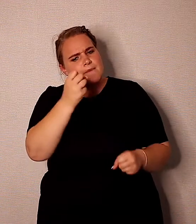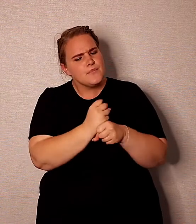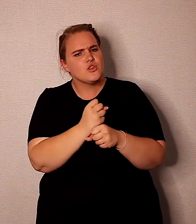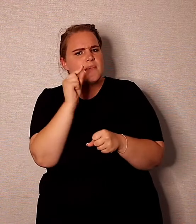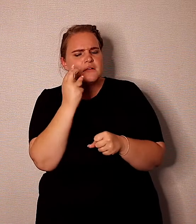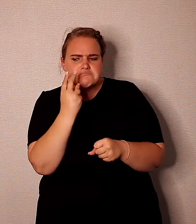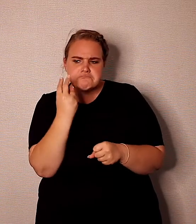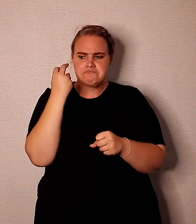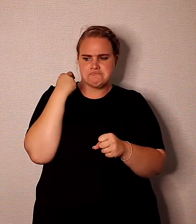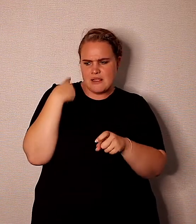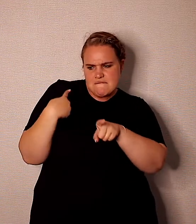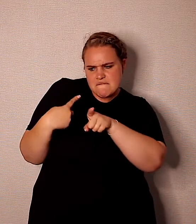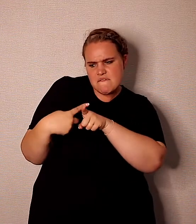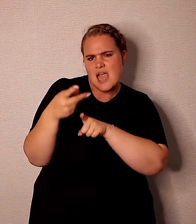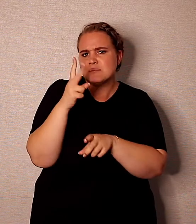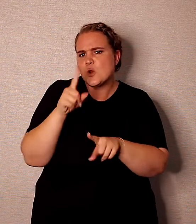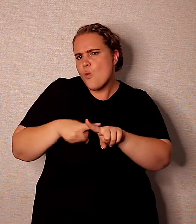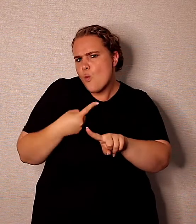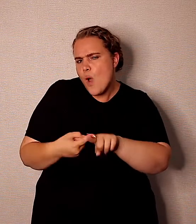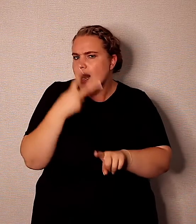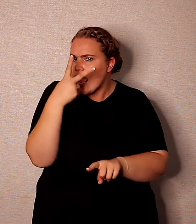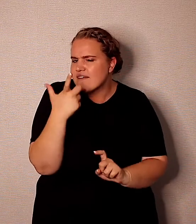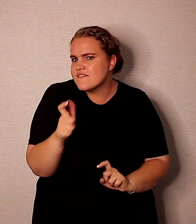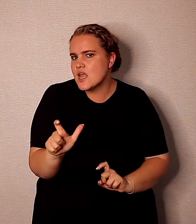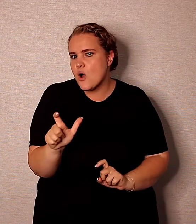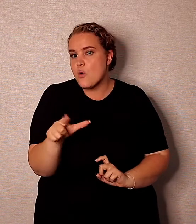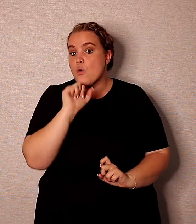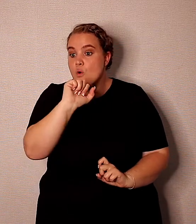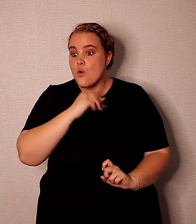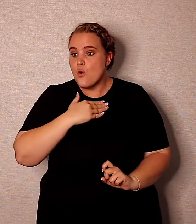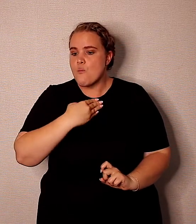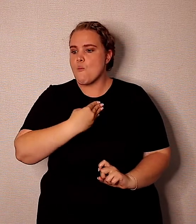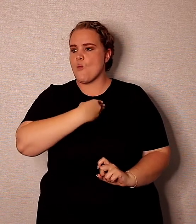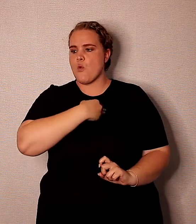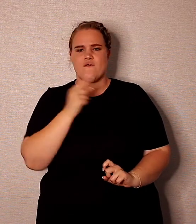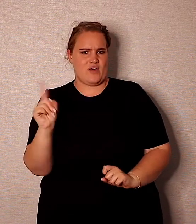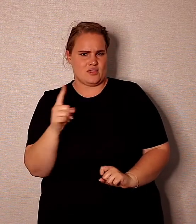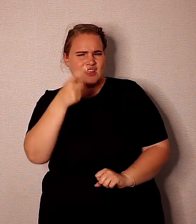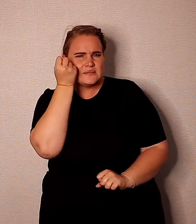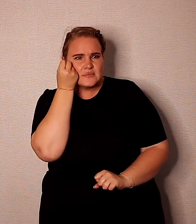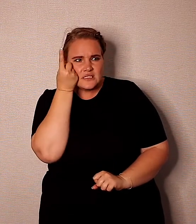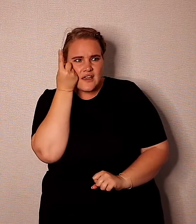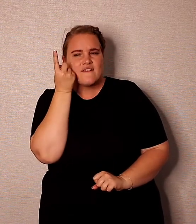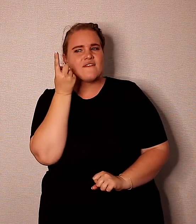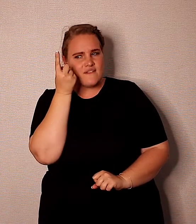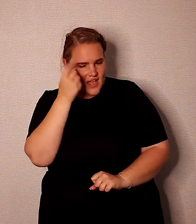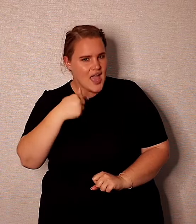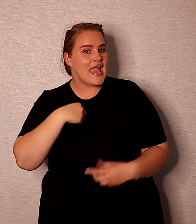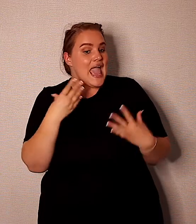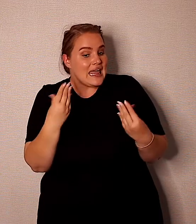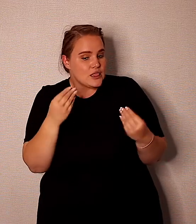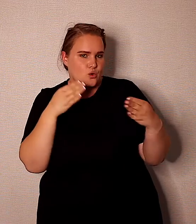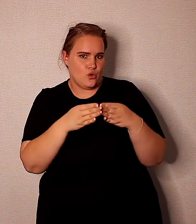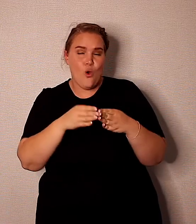om bykie hersiening te doen, te gaan kyk en miskien moet jy weer naar dit gaan luister, wat het hier net jou geroer, wat jy besef, ek het een misie,